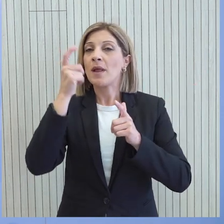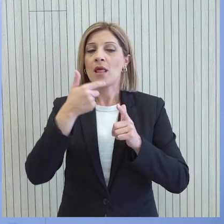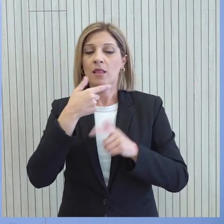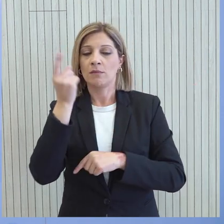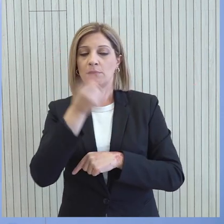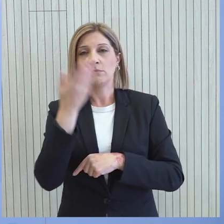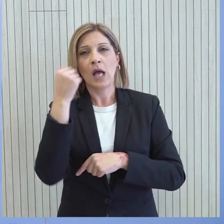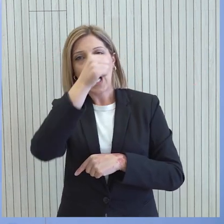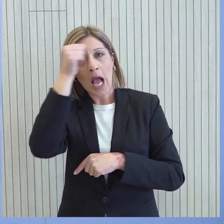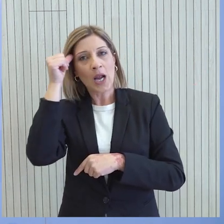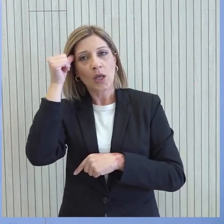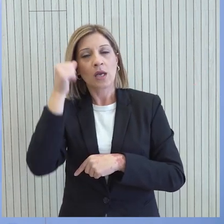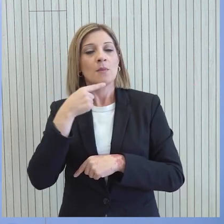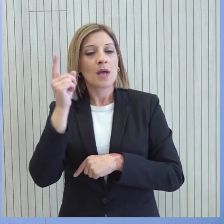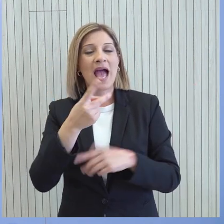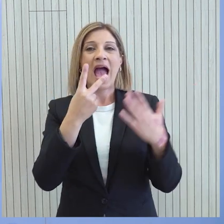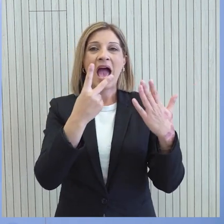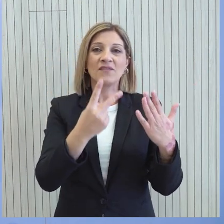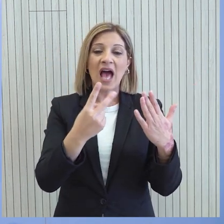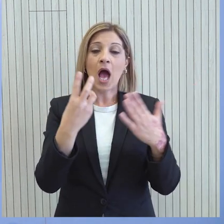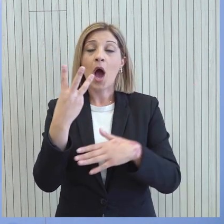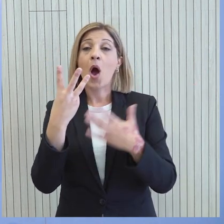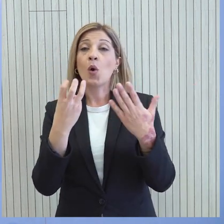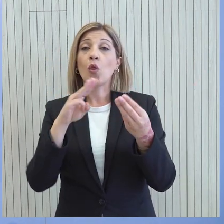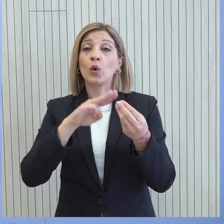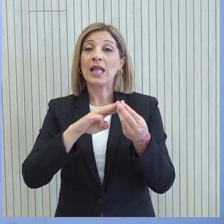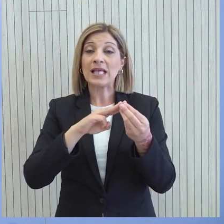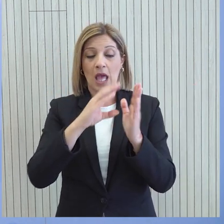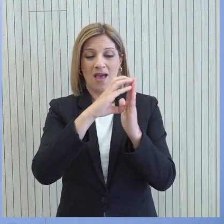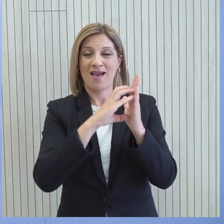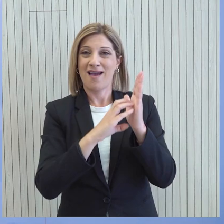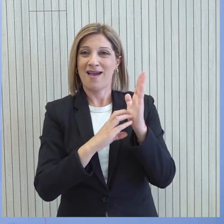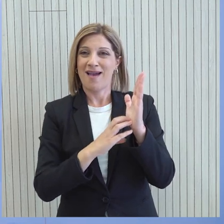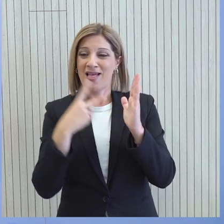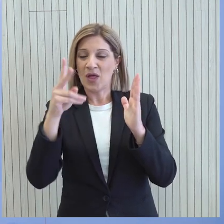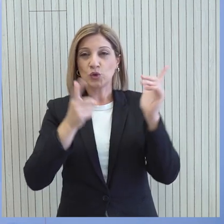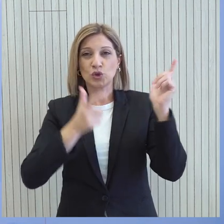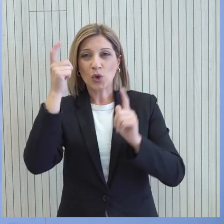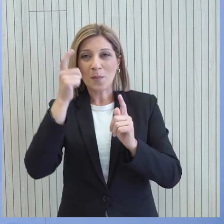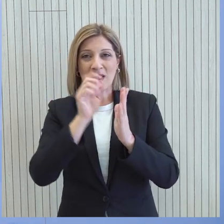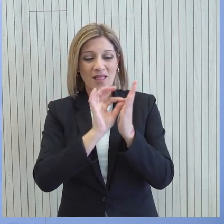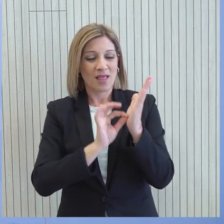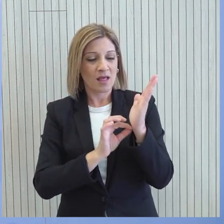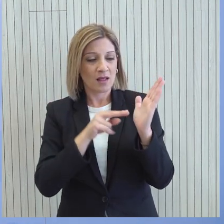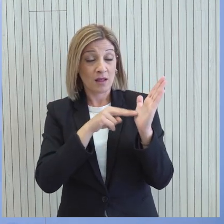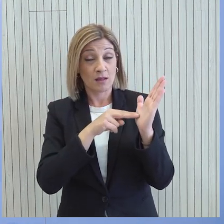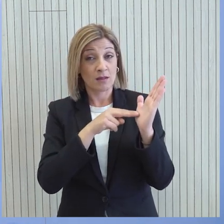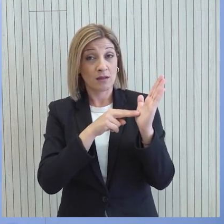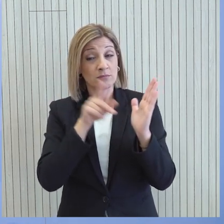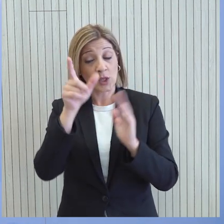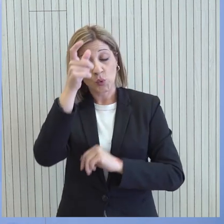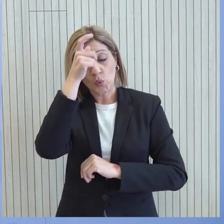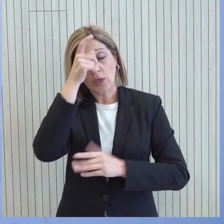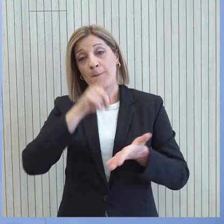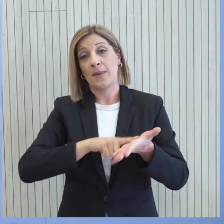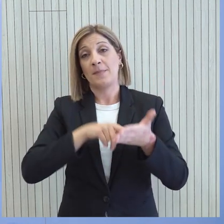παραβιάζοντας το ψήφισμα 789 του Συμβουλίου Ασφαλείας του Οργανισμού Ινωμένων Εθνών και καλείται η Άγκυρα όπως σεβαστεί πλήρως τα